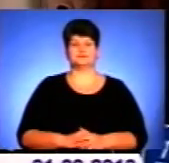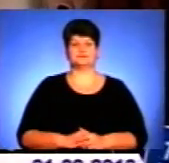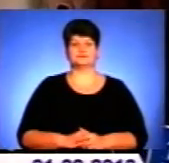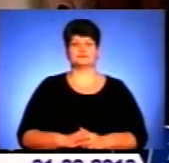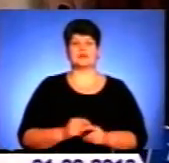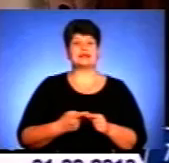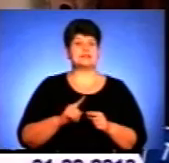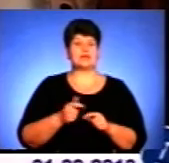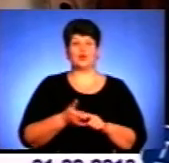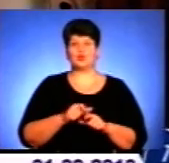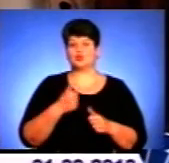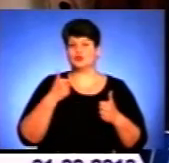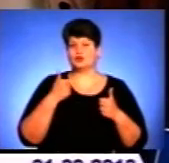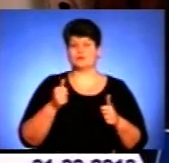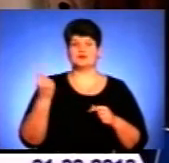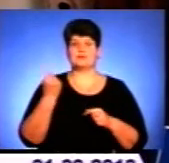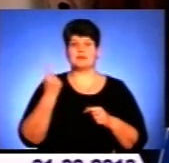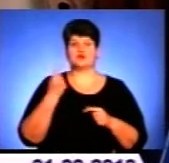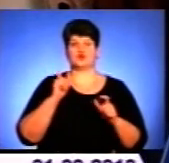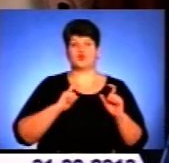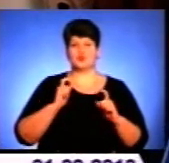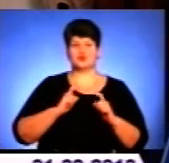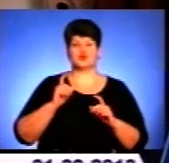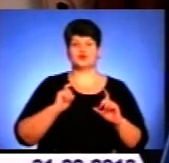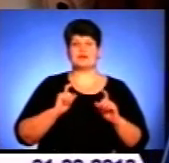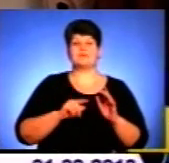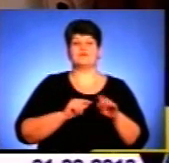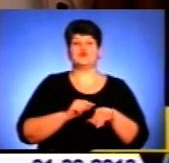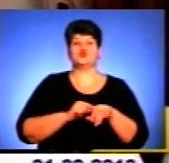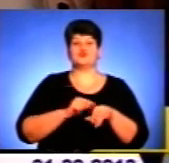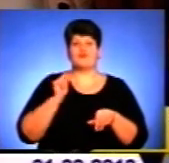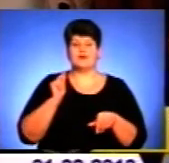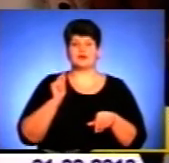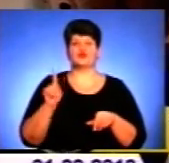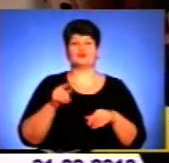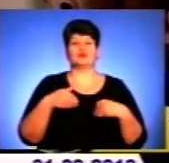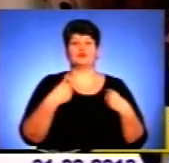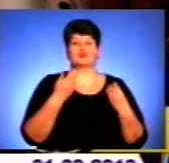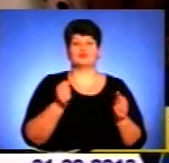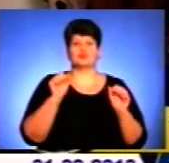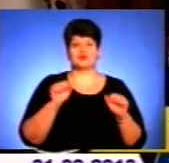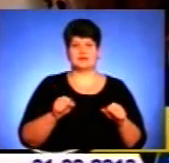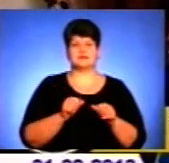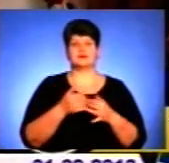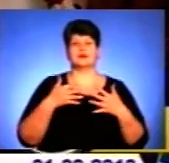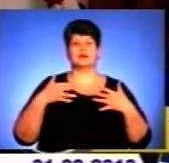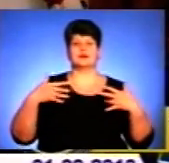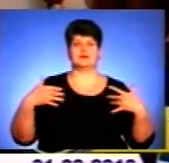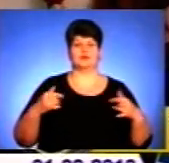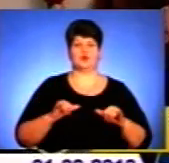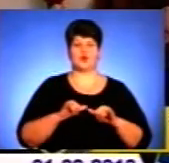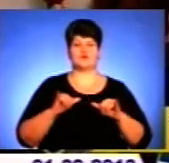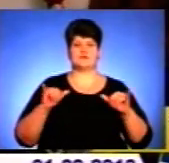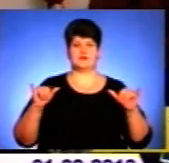Це дуже добре, що саме з першого курсу студент вже починає відчувати, що йому дають можливість всесторонньо розвиватися. І саме такі